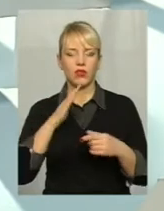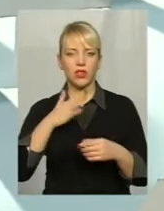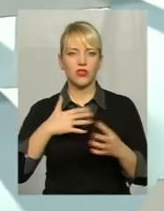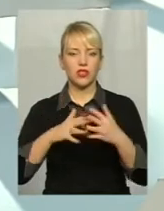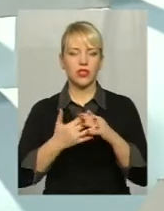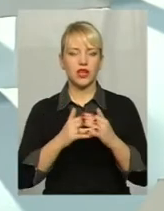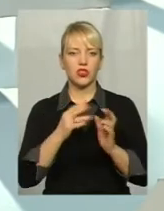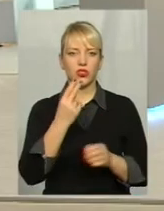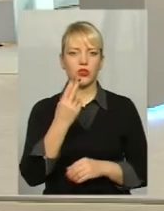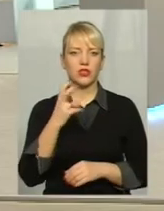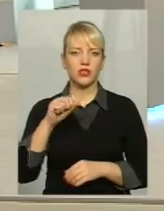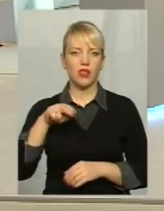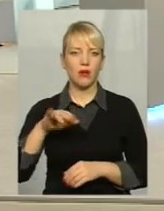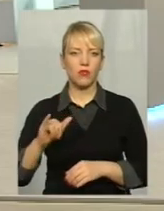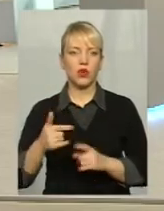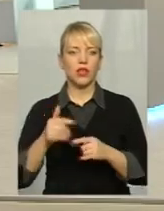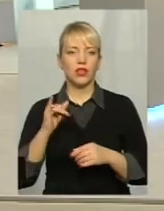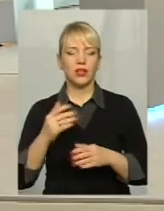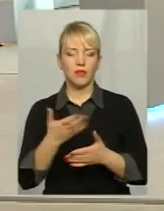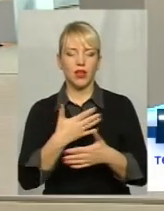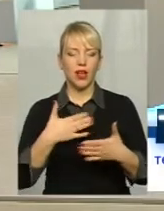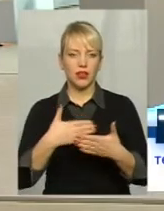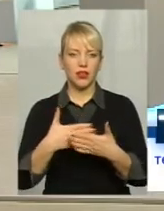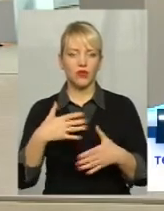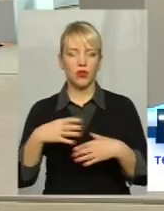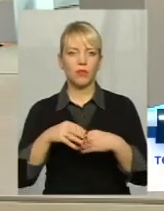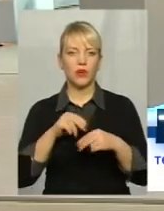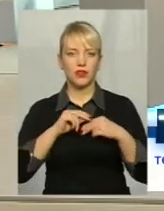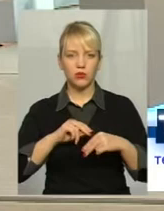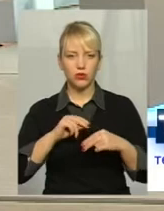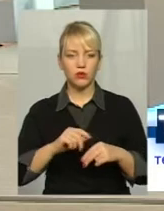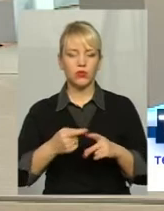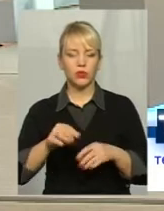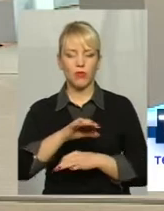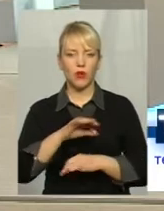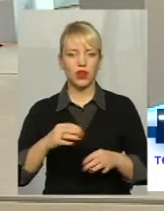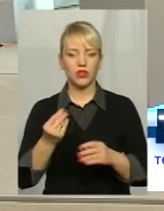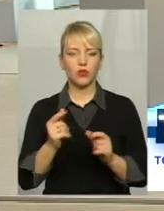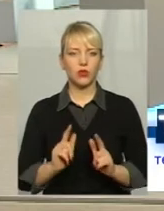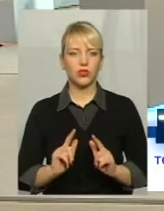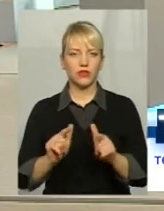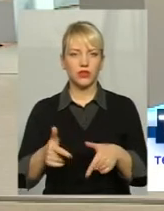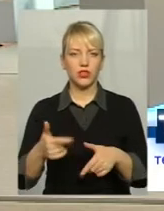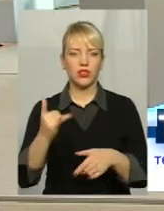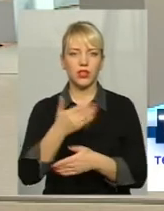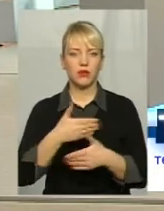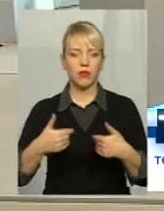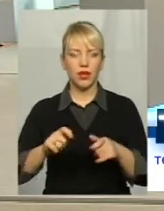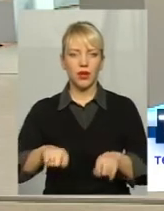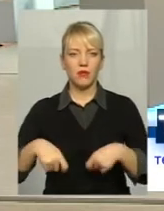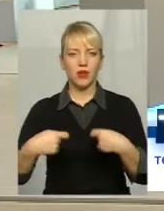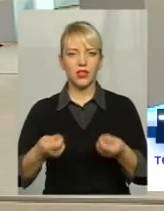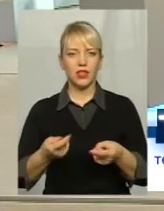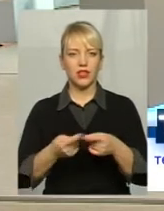Сьогодні ми активно працюємо з проєктом, вже кошти зайшли Ми передали підданий